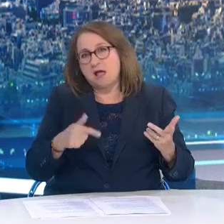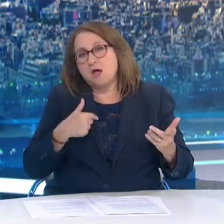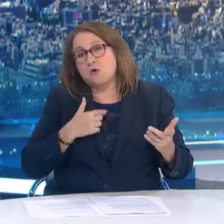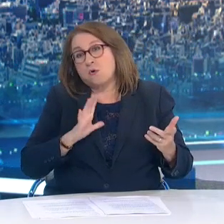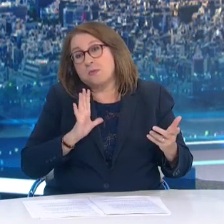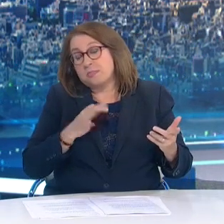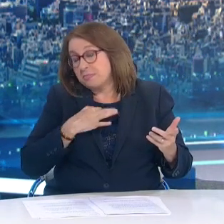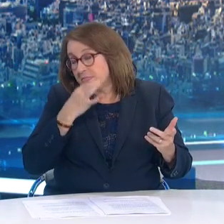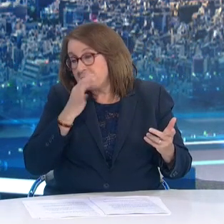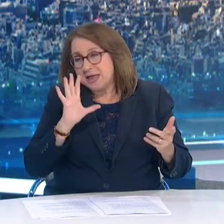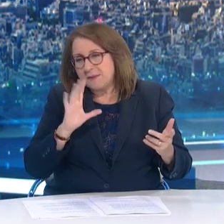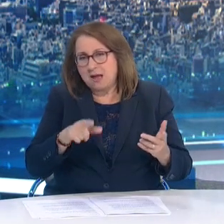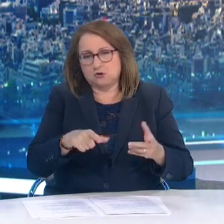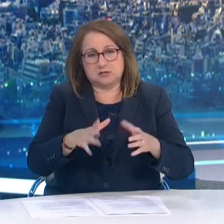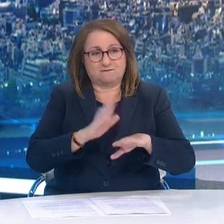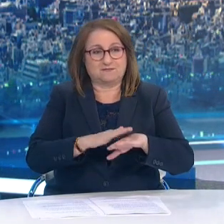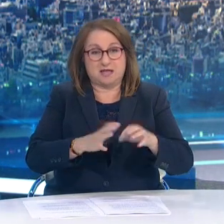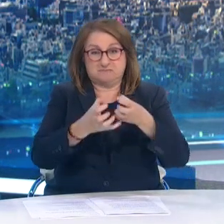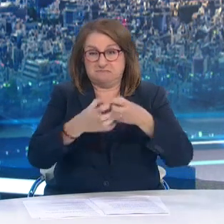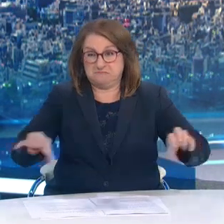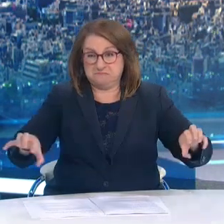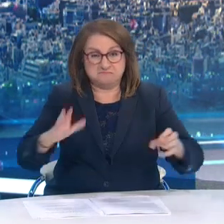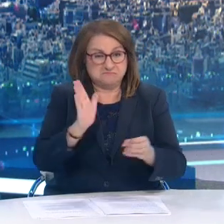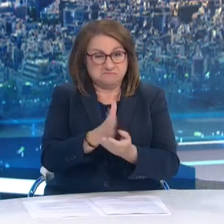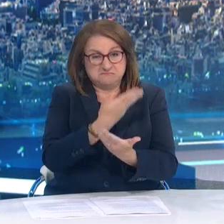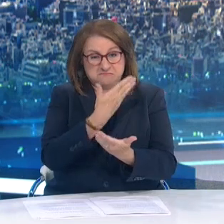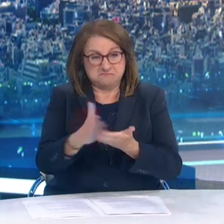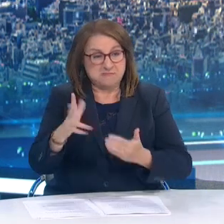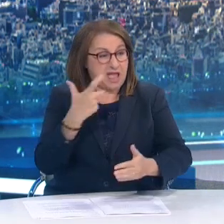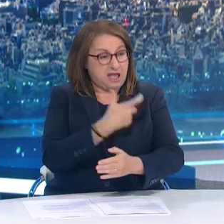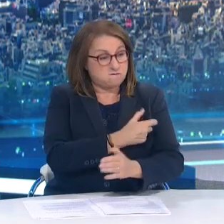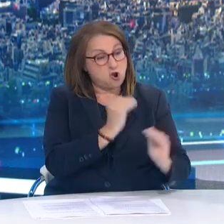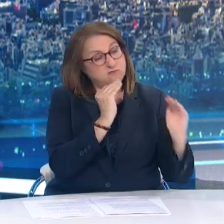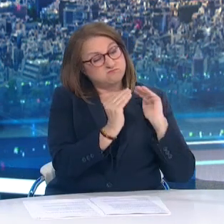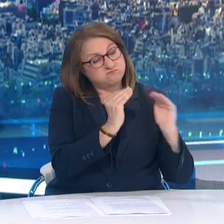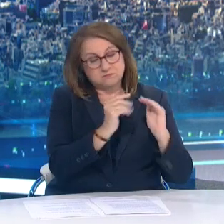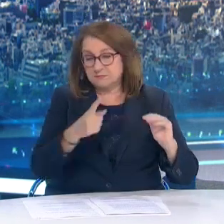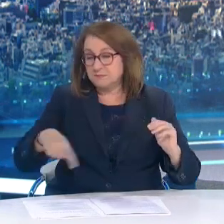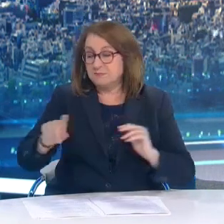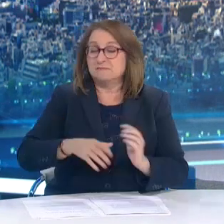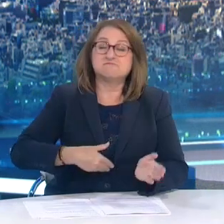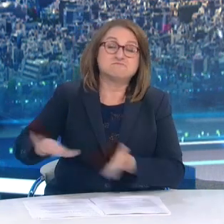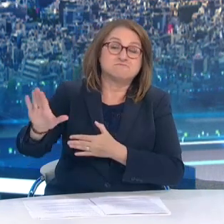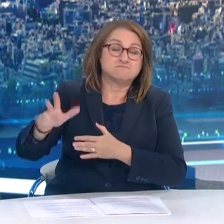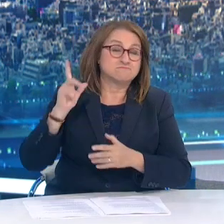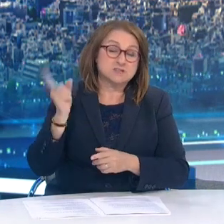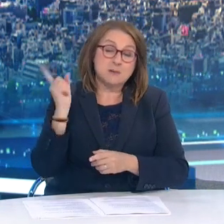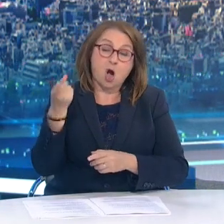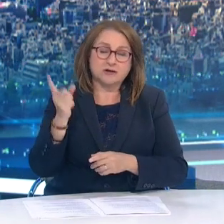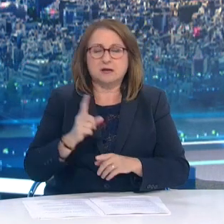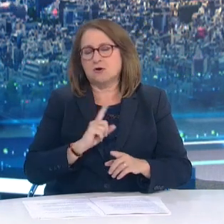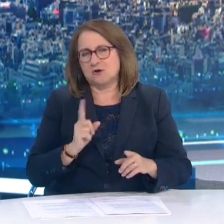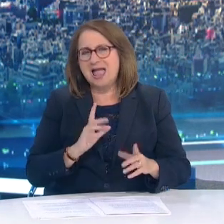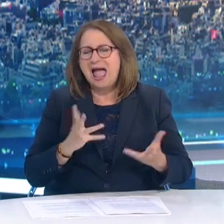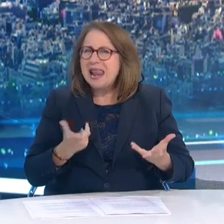είπατε στην ερώτηση Είναι πολύ βαρύ Αν δημιουργούμε πολίτες δύο ταχυτήτων Και